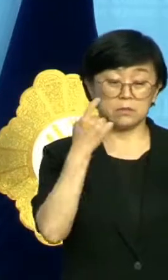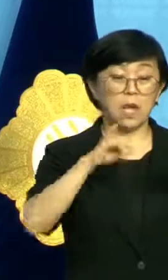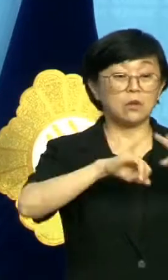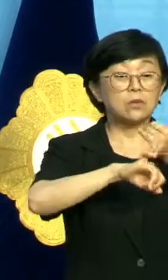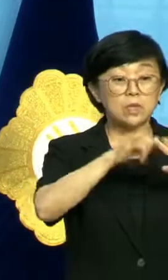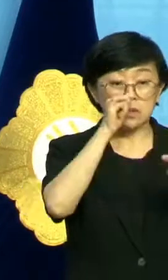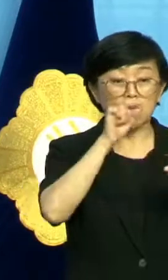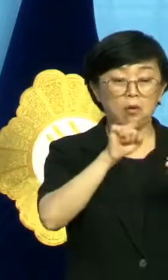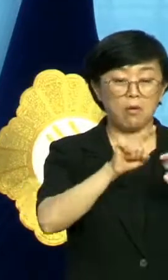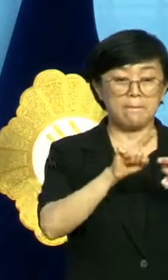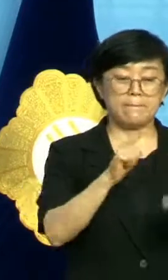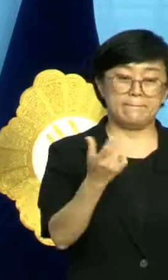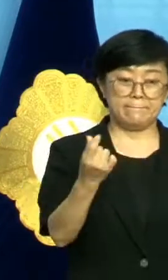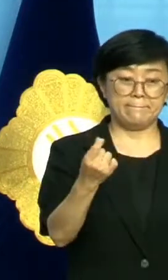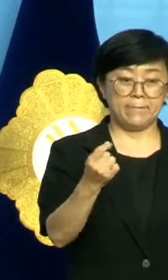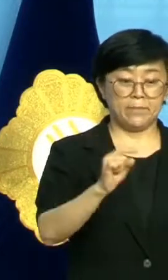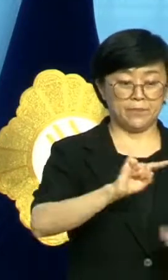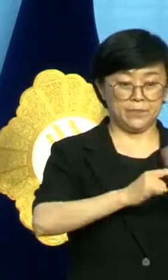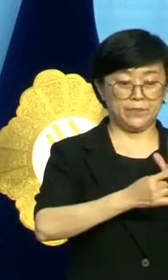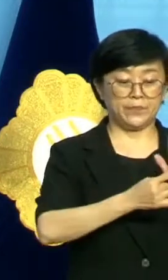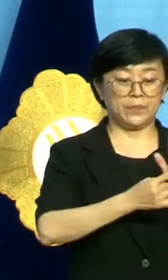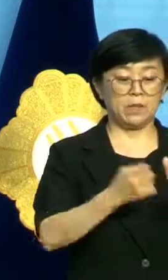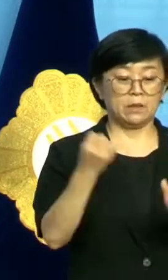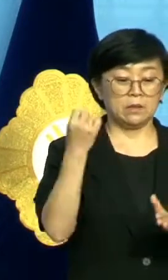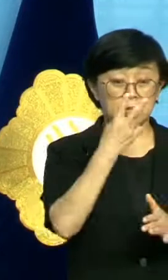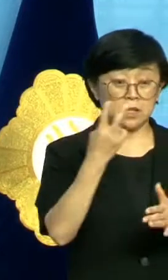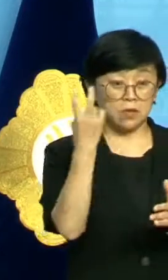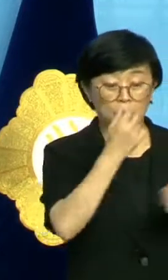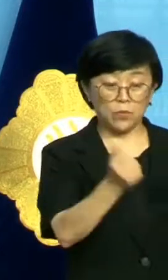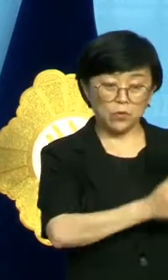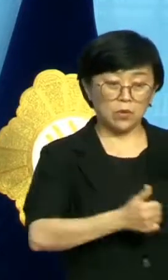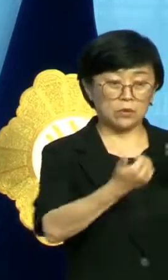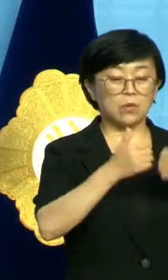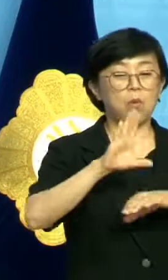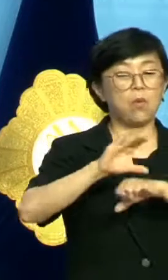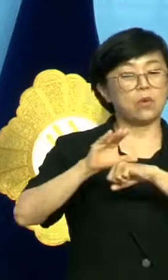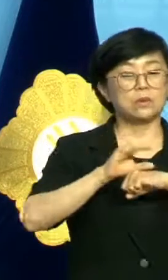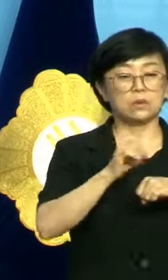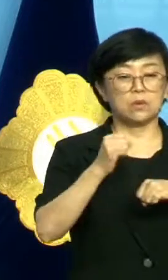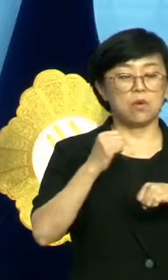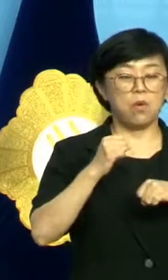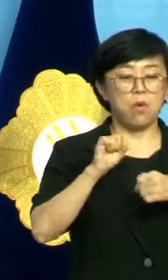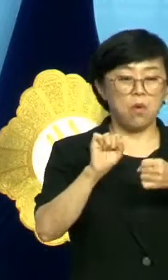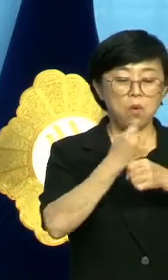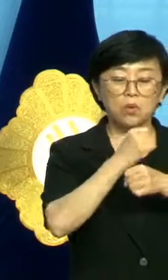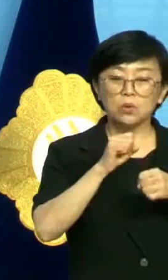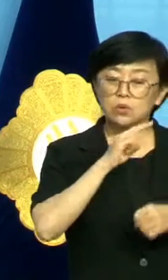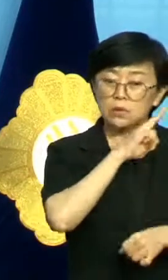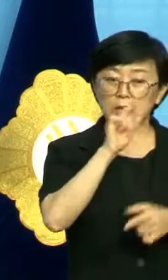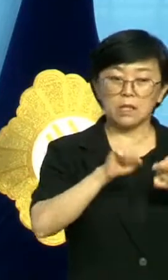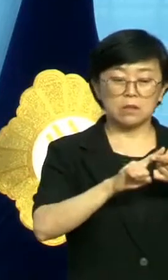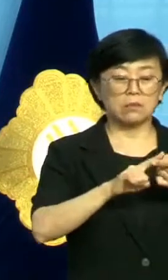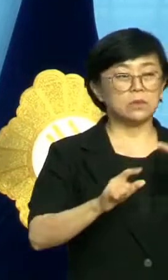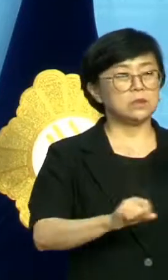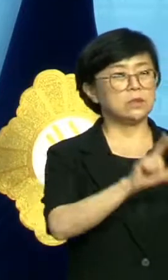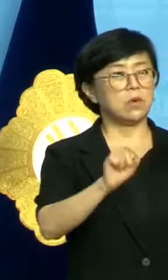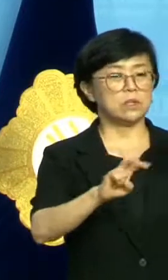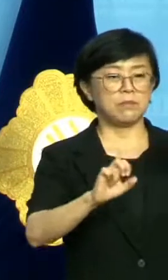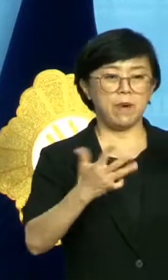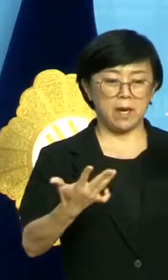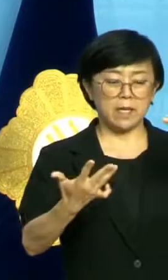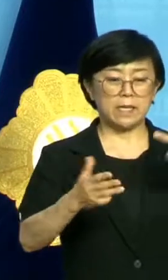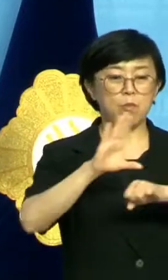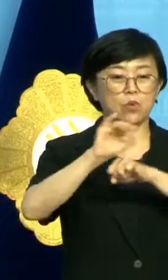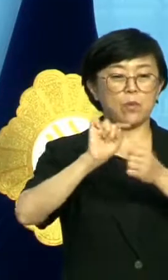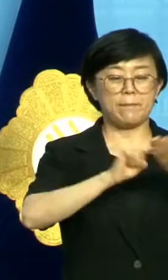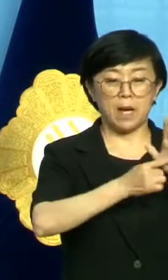검증에 임하라. 재검토위는 언론을 통해 공론조작 의혹 기사가 쏟아지자 7월 28일 보도자료를